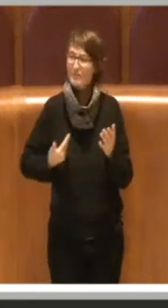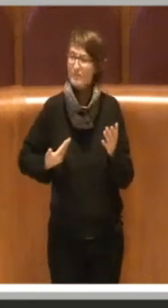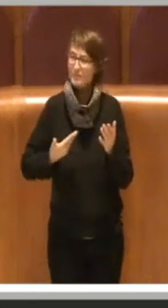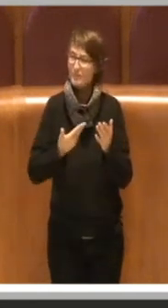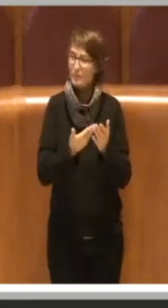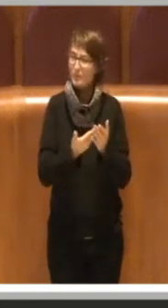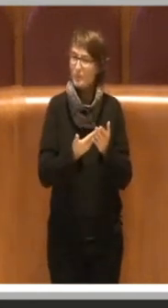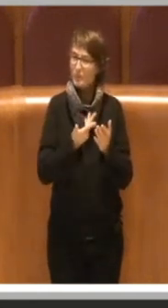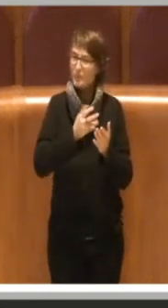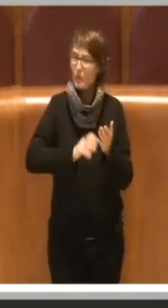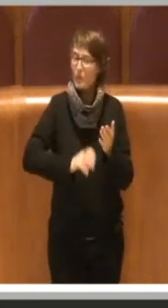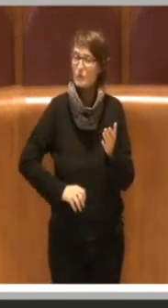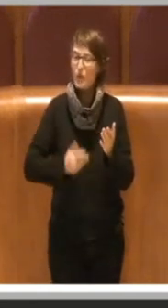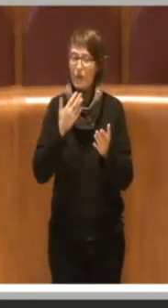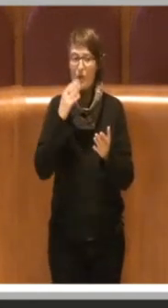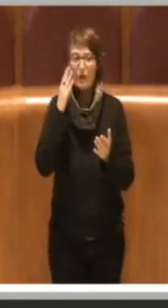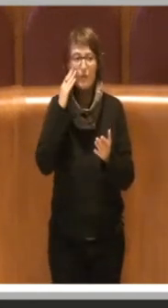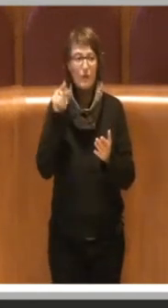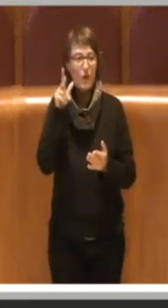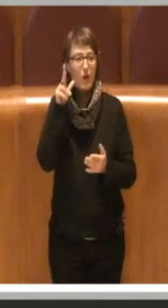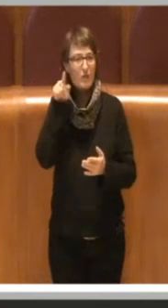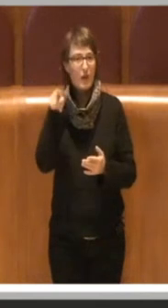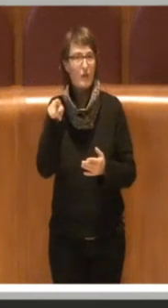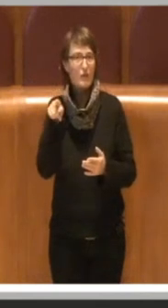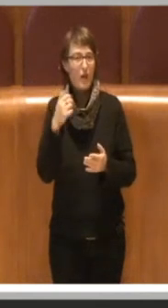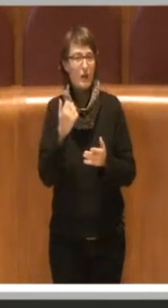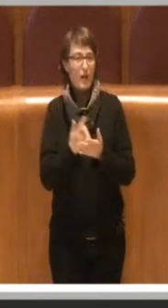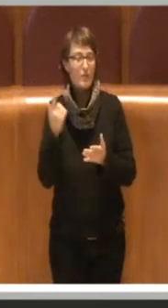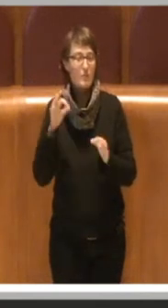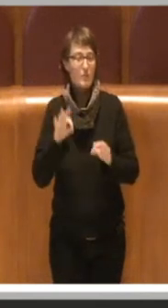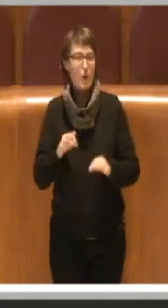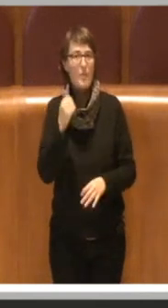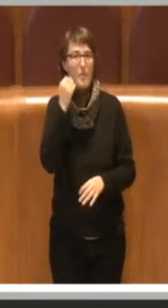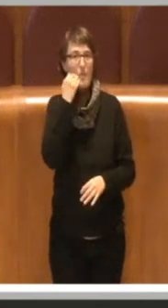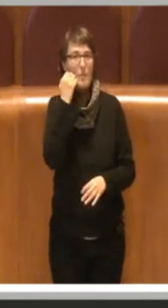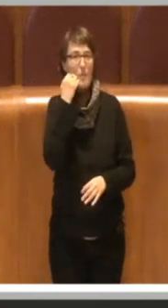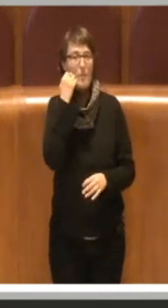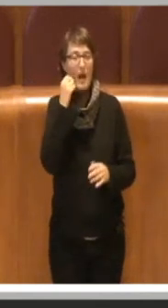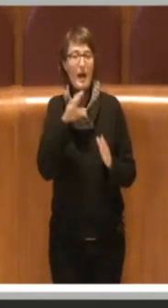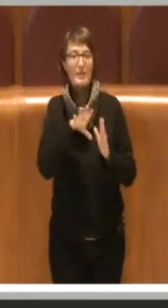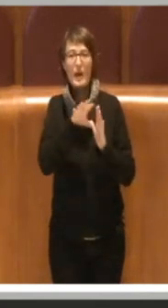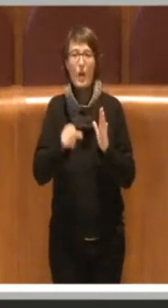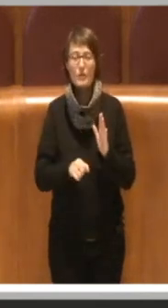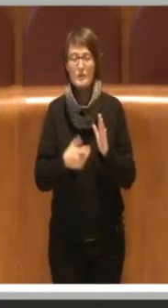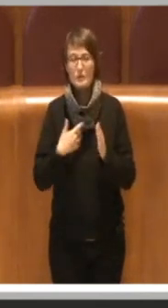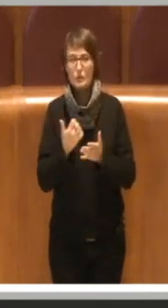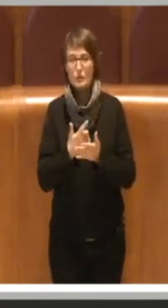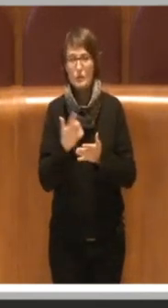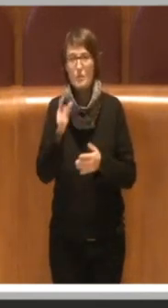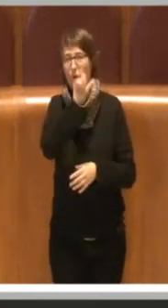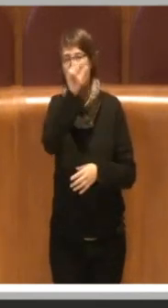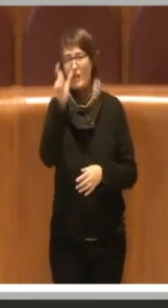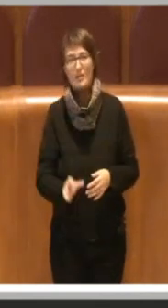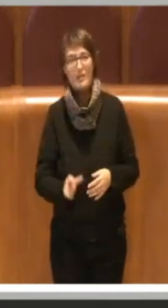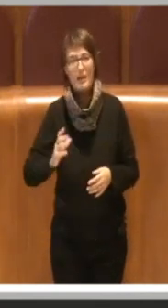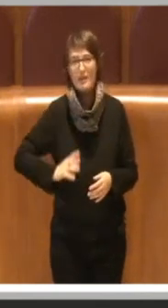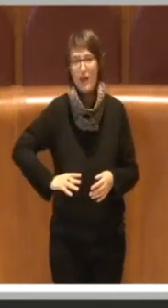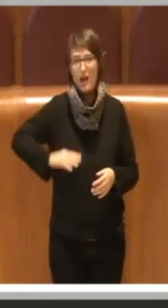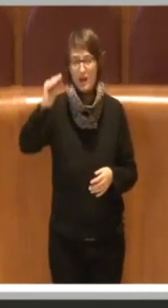questa donna così importante, questa madre costituente così importante per l'Italia tutta e